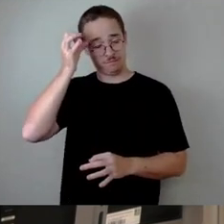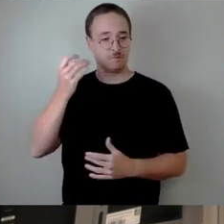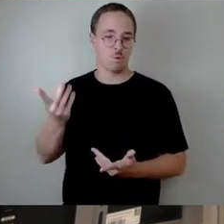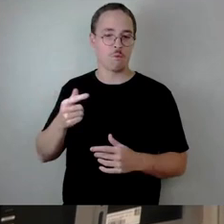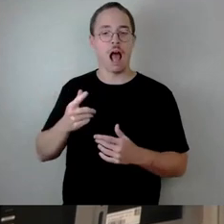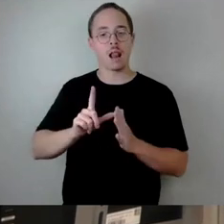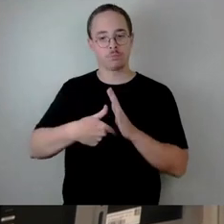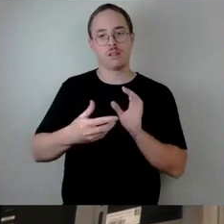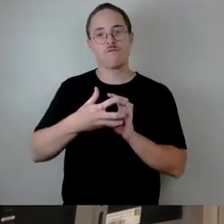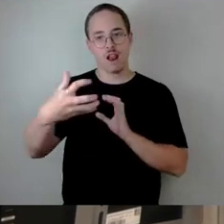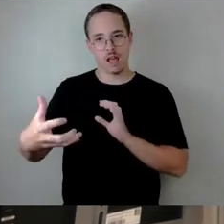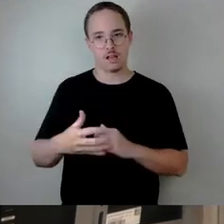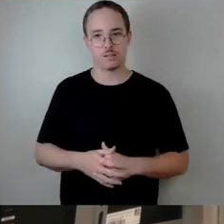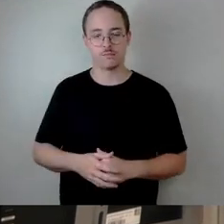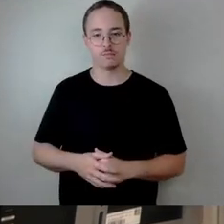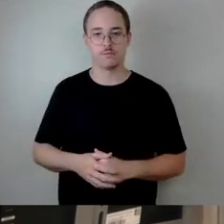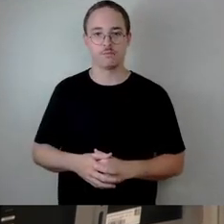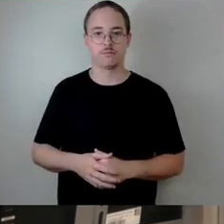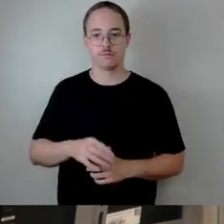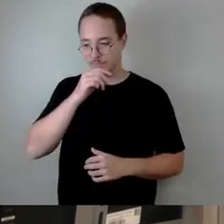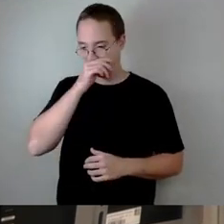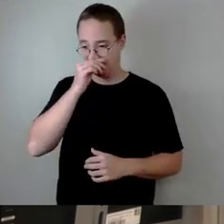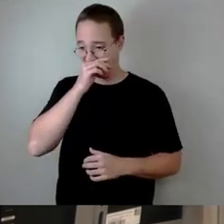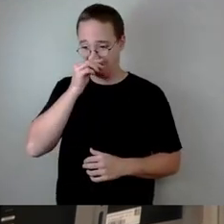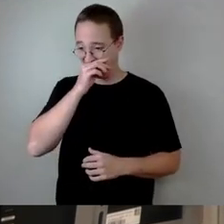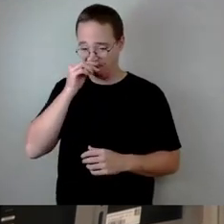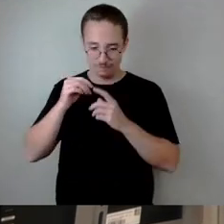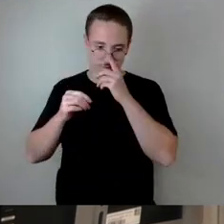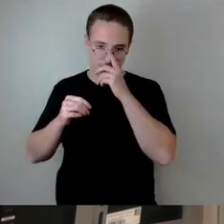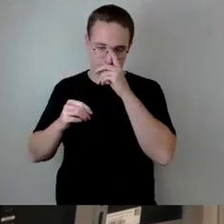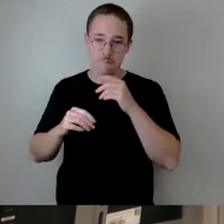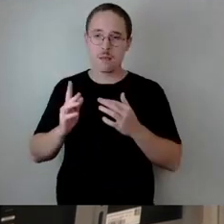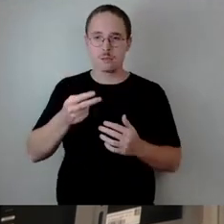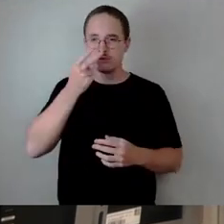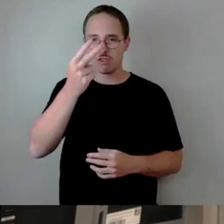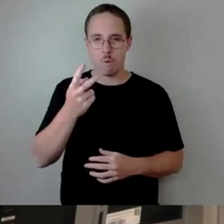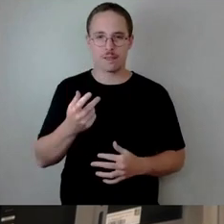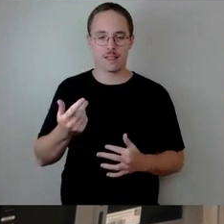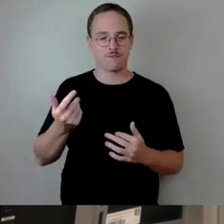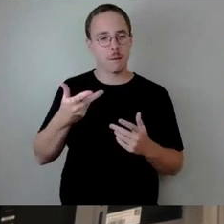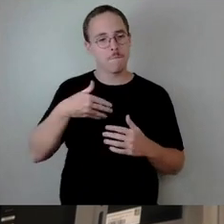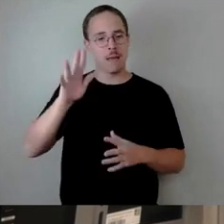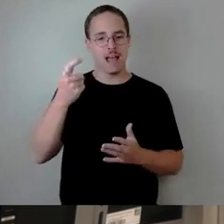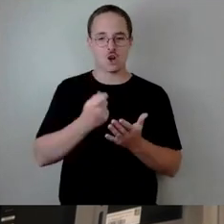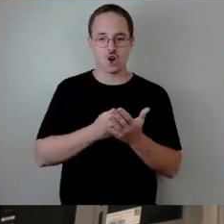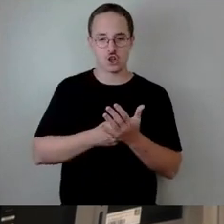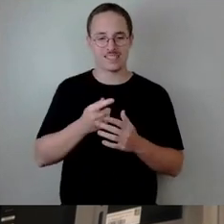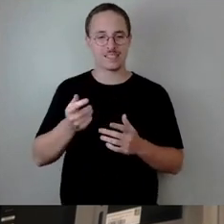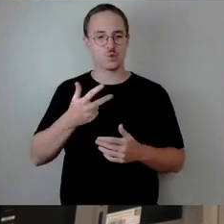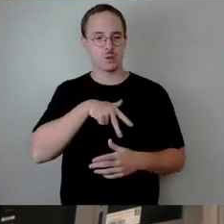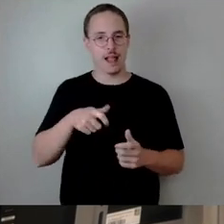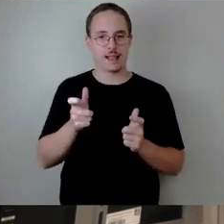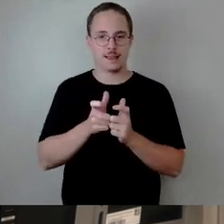Mehrkosten für das Sozialticket mal ins Verhältnis zu setzen mit den Kosten, die entstanden sind durch den Zusammenbruch der